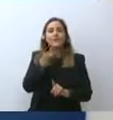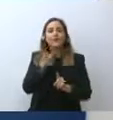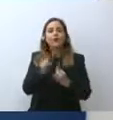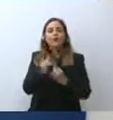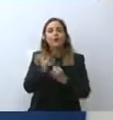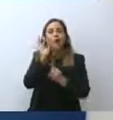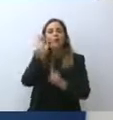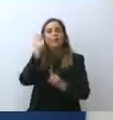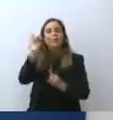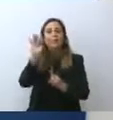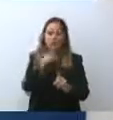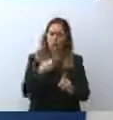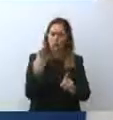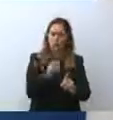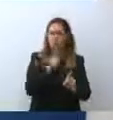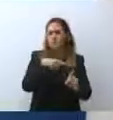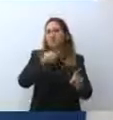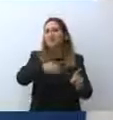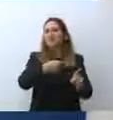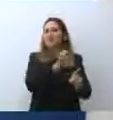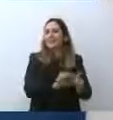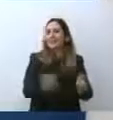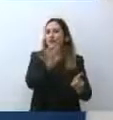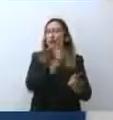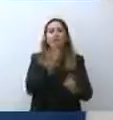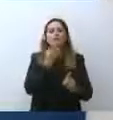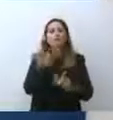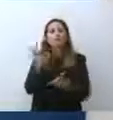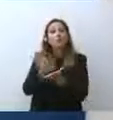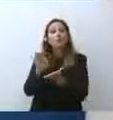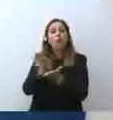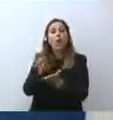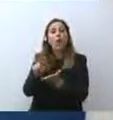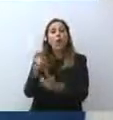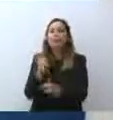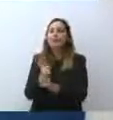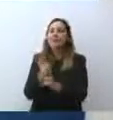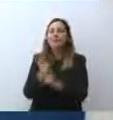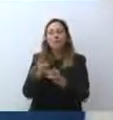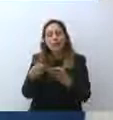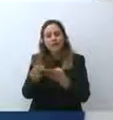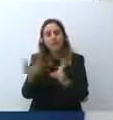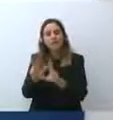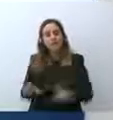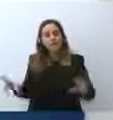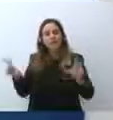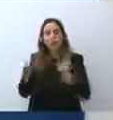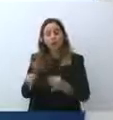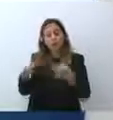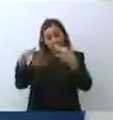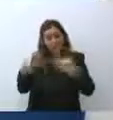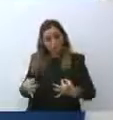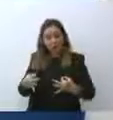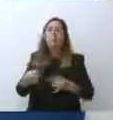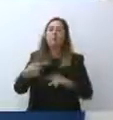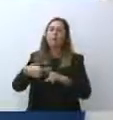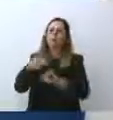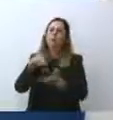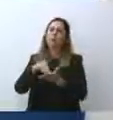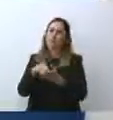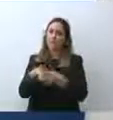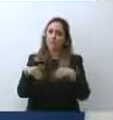quello di garantire una riapertura della scuola in sicurezza e soprattutto in presenza. E quindi c'è stato